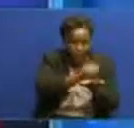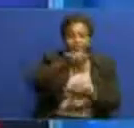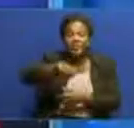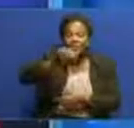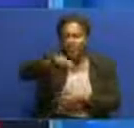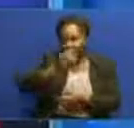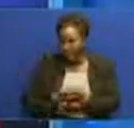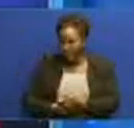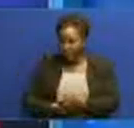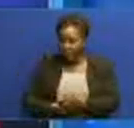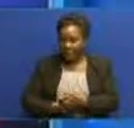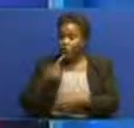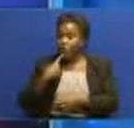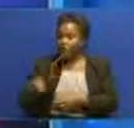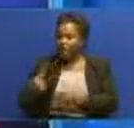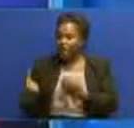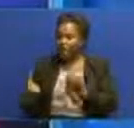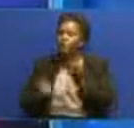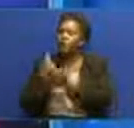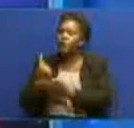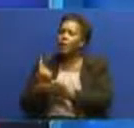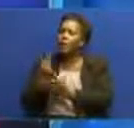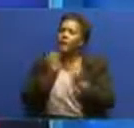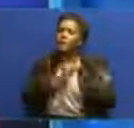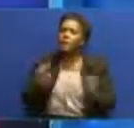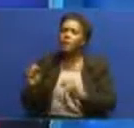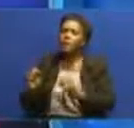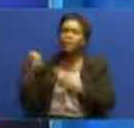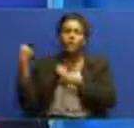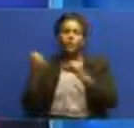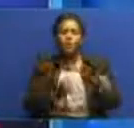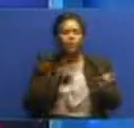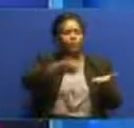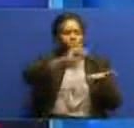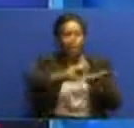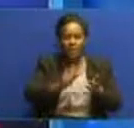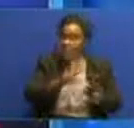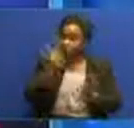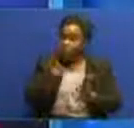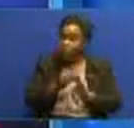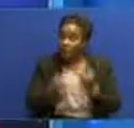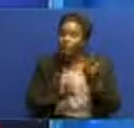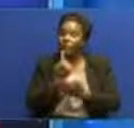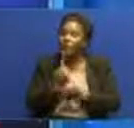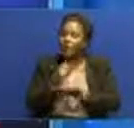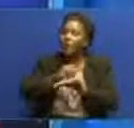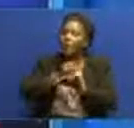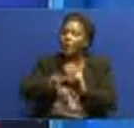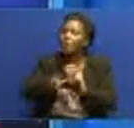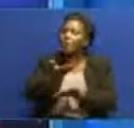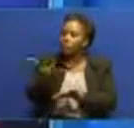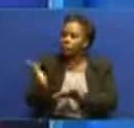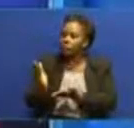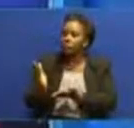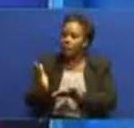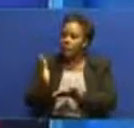polisi natokana na kuongezeka kwa vitendo vya uhalifu vina vya husishwa na ramli zna zofanyo na waganga hau Grayson Kakuru